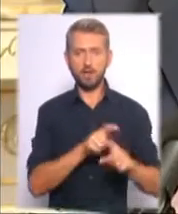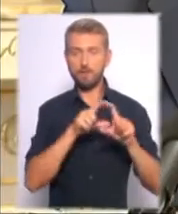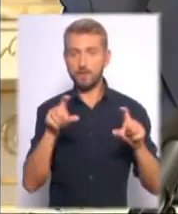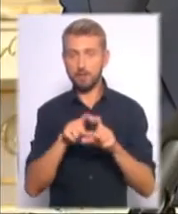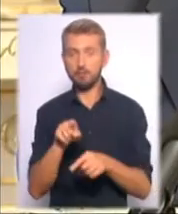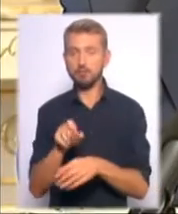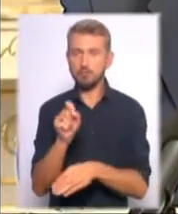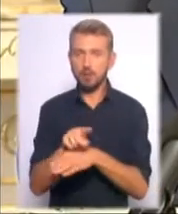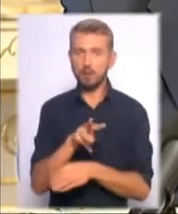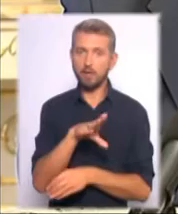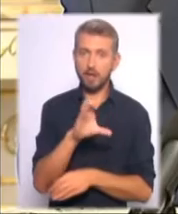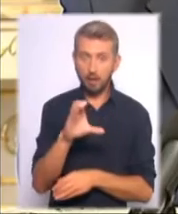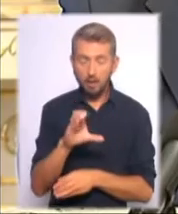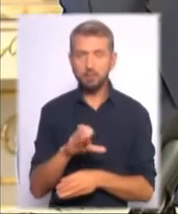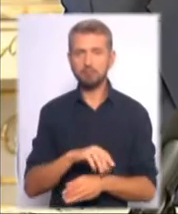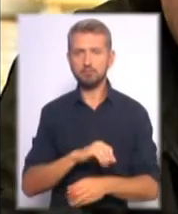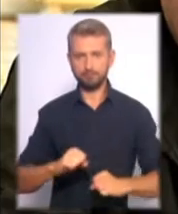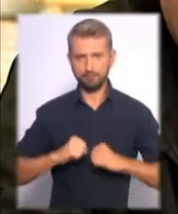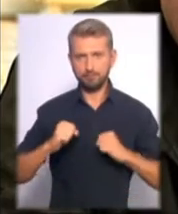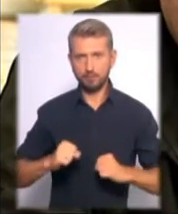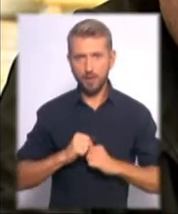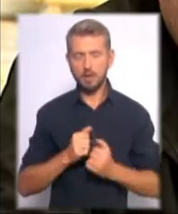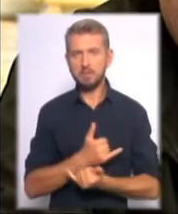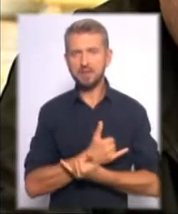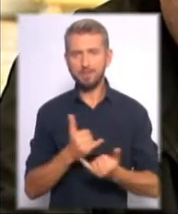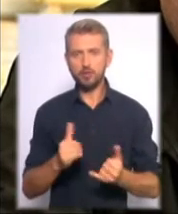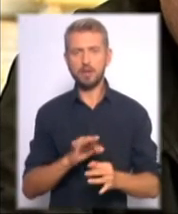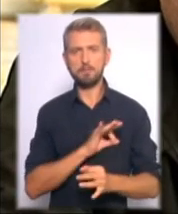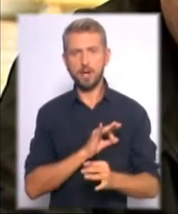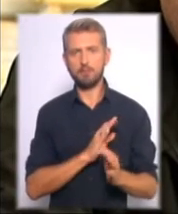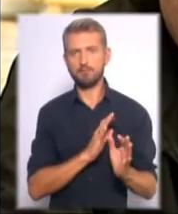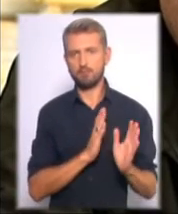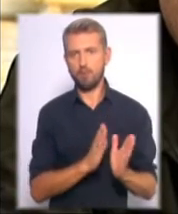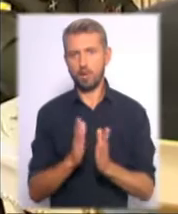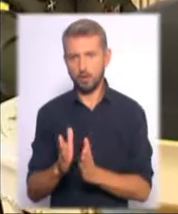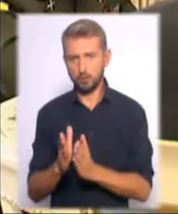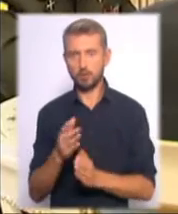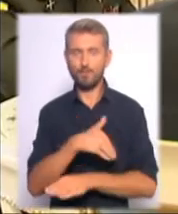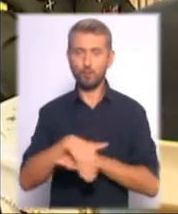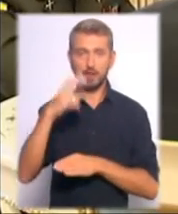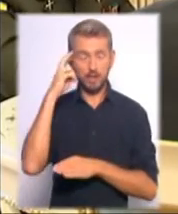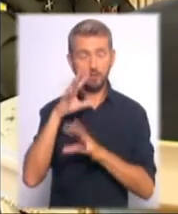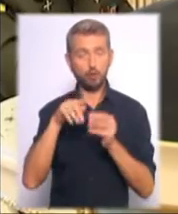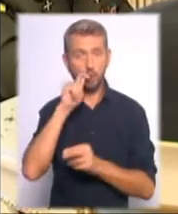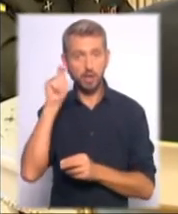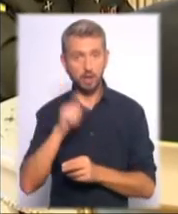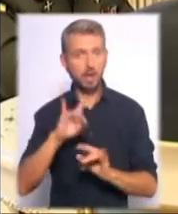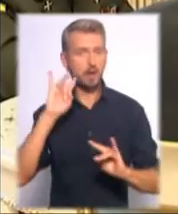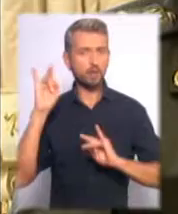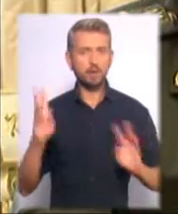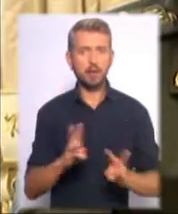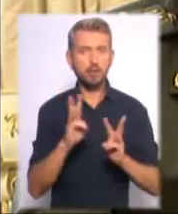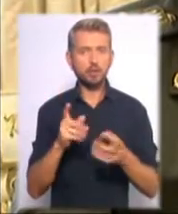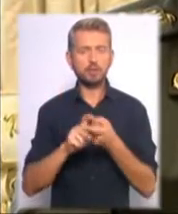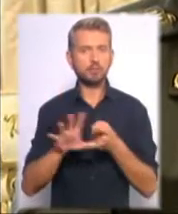максимум зусиль для забезпечення правопорядку на вулицях Києва і в цілому в Україні. Президент упевнений, що резонансна пожежа не має жодного